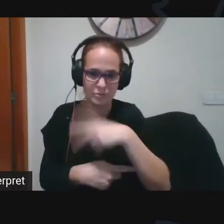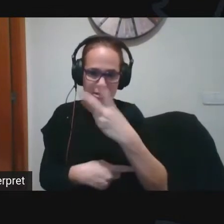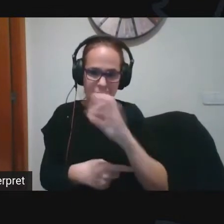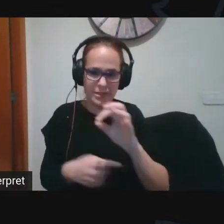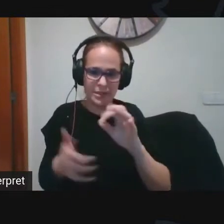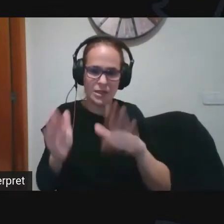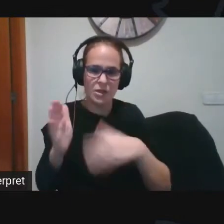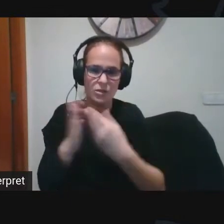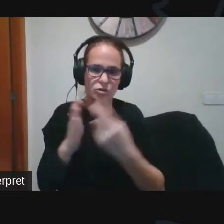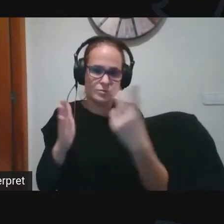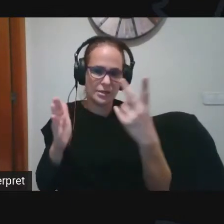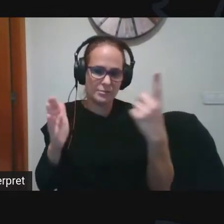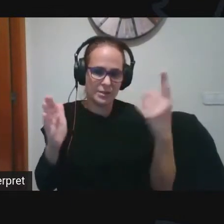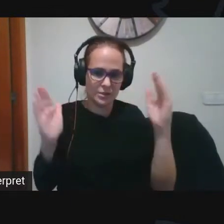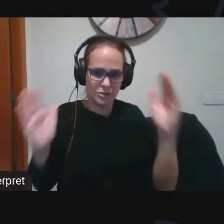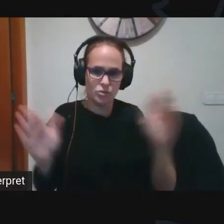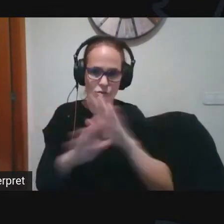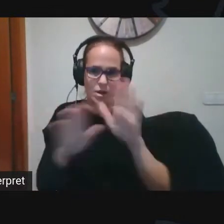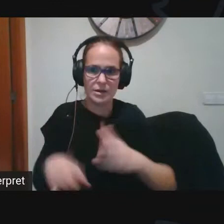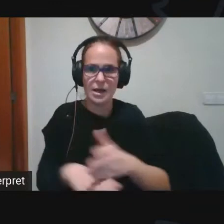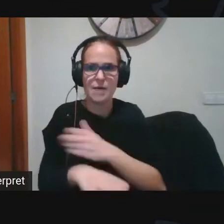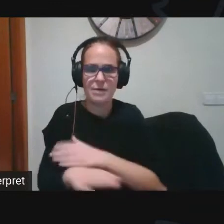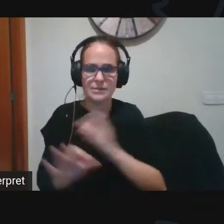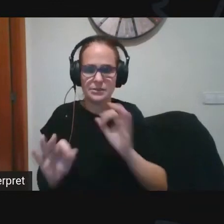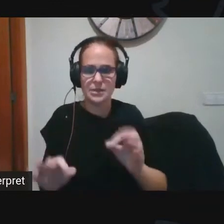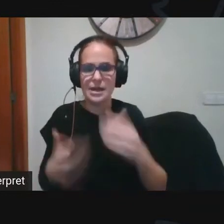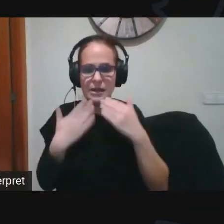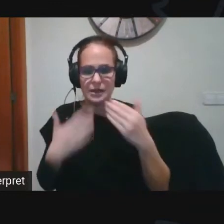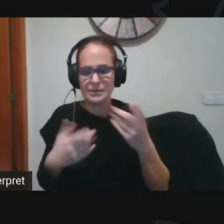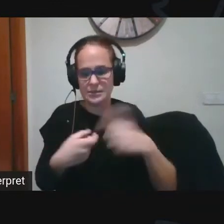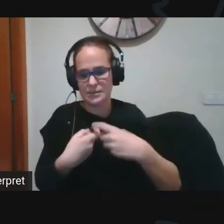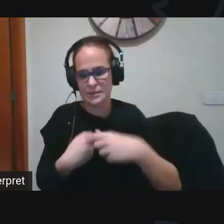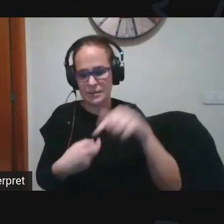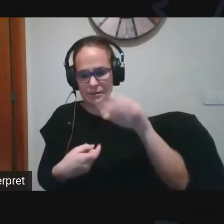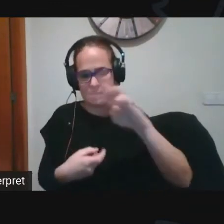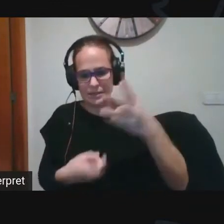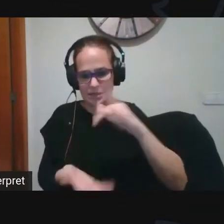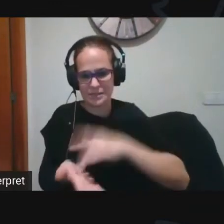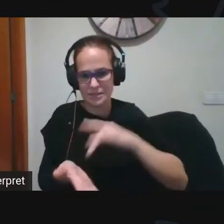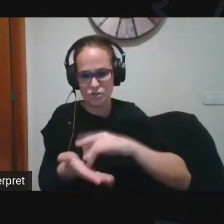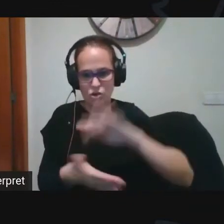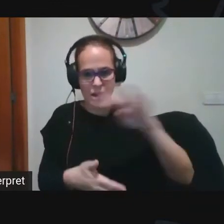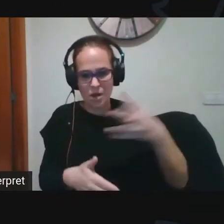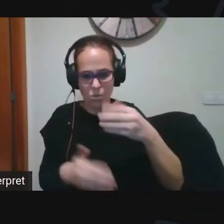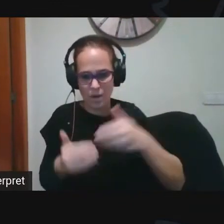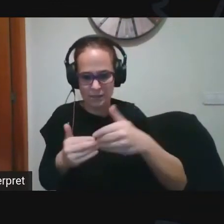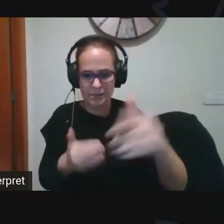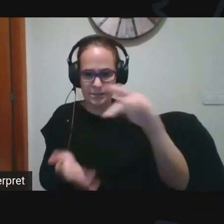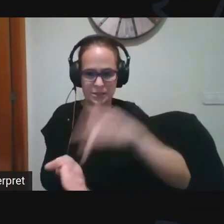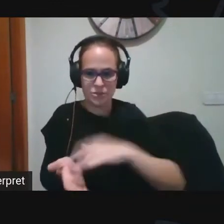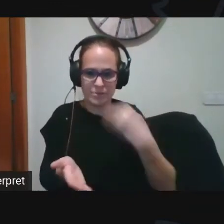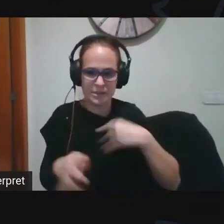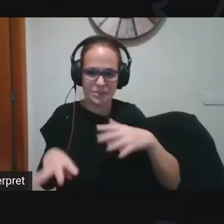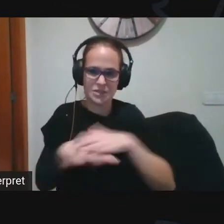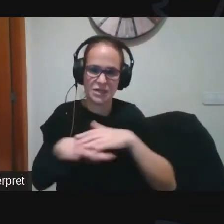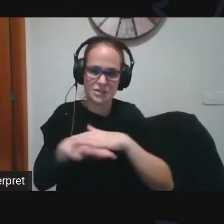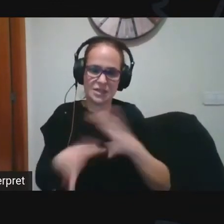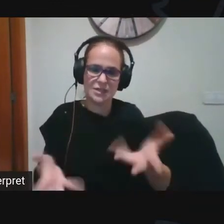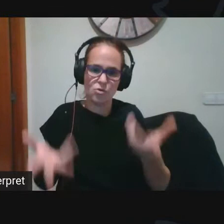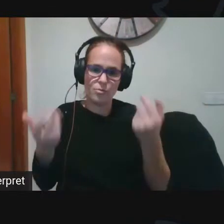agraïm que estigueu aquí que ha sigut la tercera sessió la quarta sessió d'aquesta xarxa de